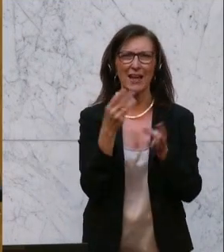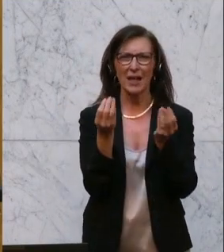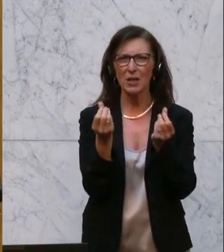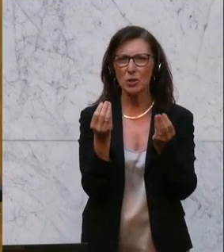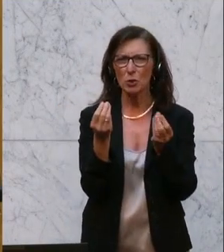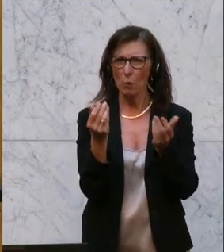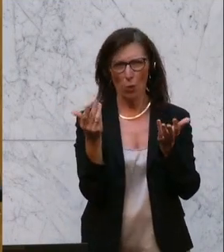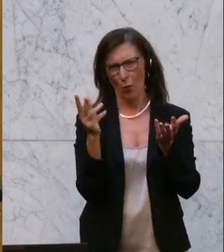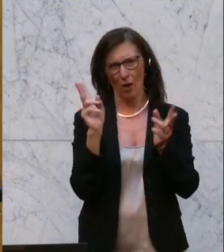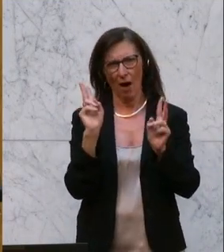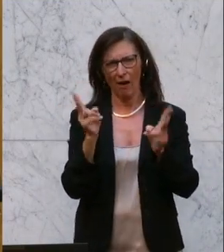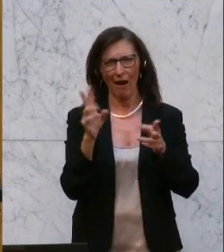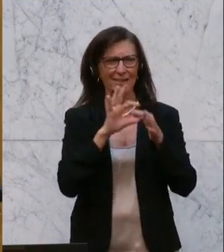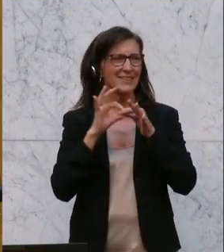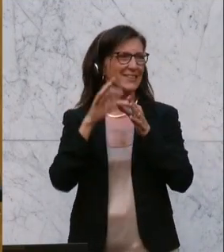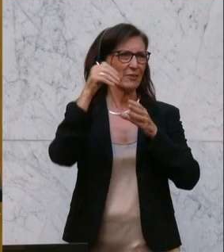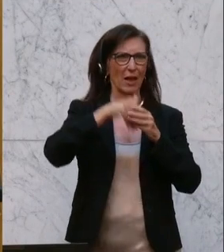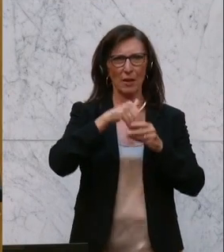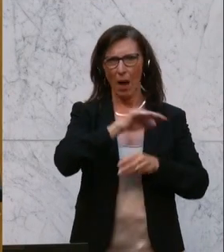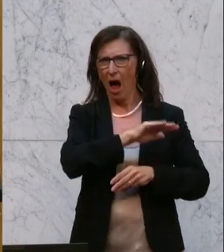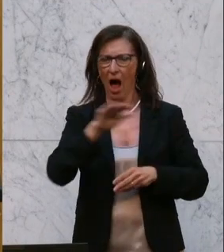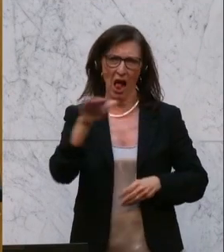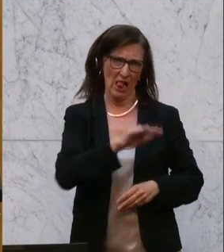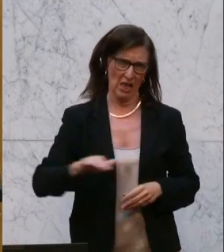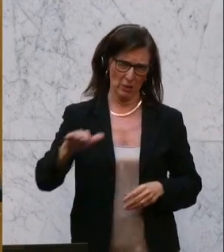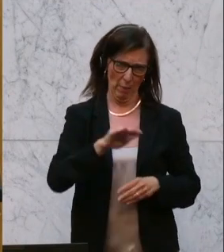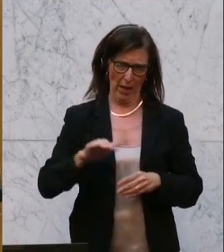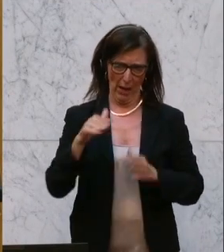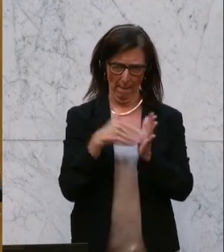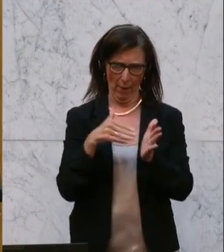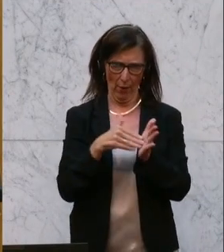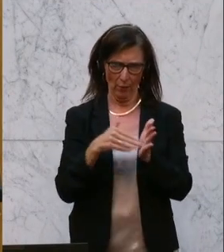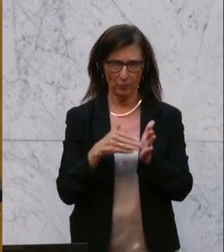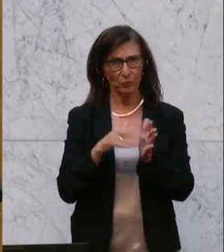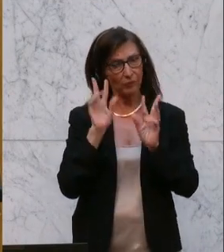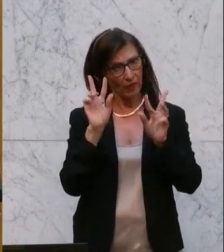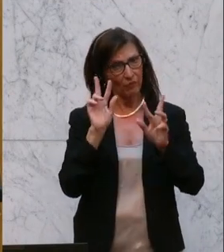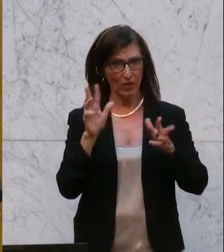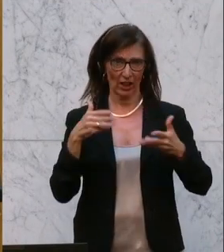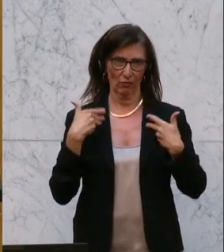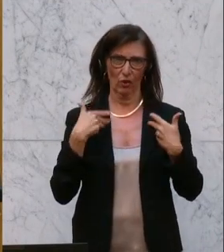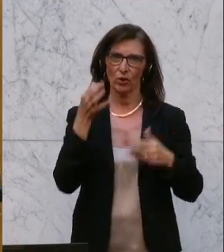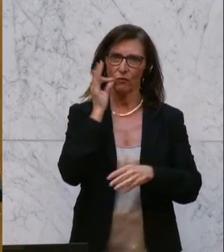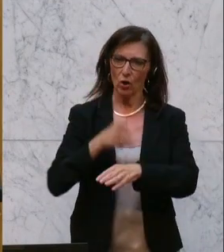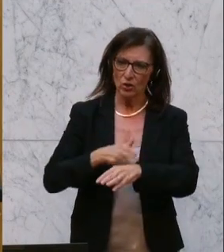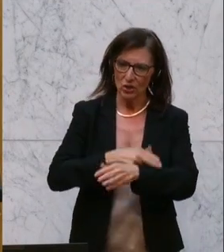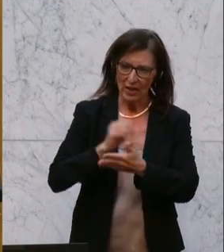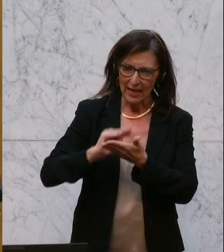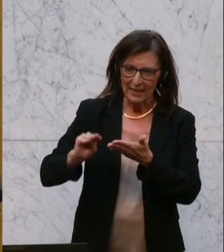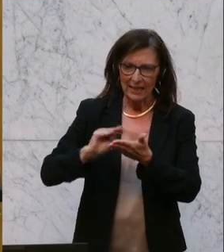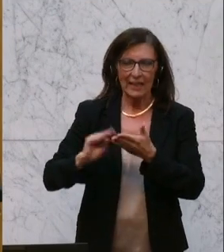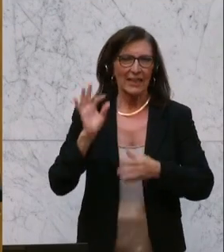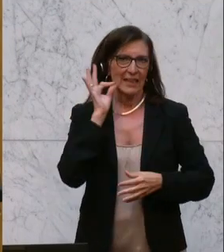in allen Bereichen der Gesellschaft dringend braucht und brauchen kann. Es freut mich wirklich, Frau Staatssekretärin und Herr Bundesminister,